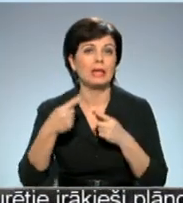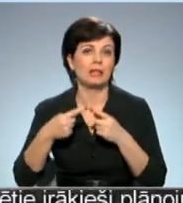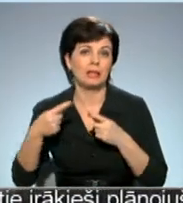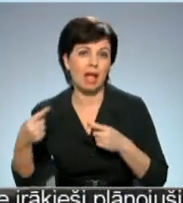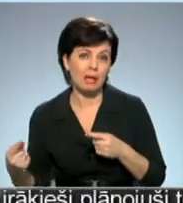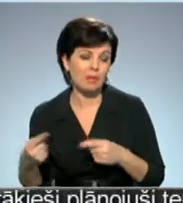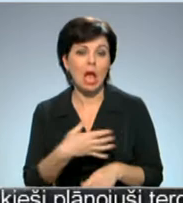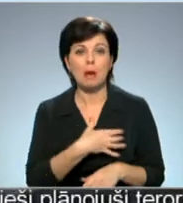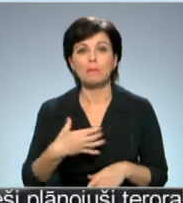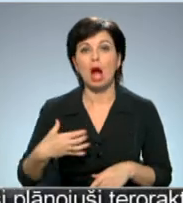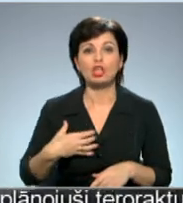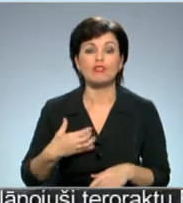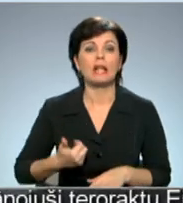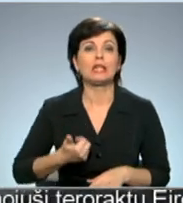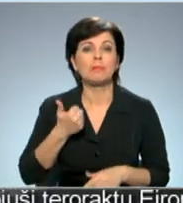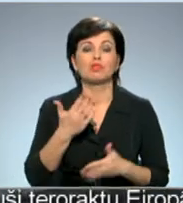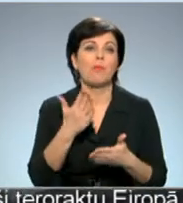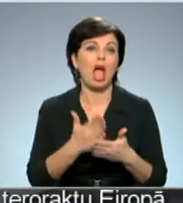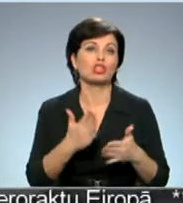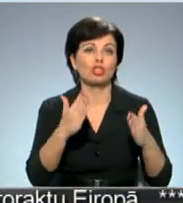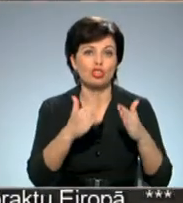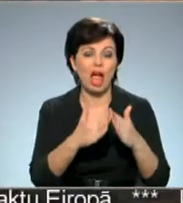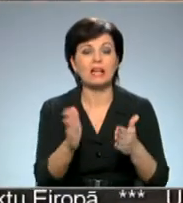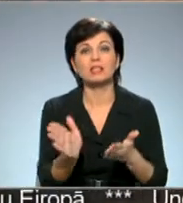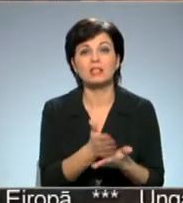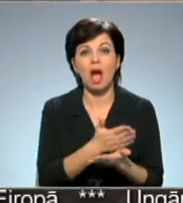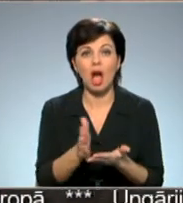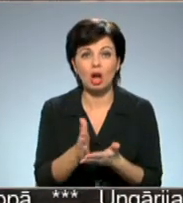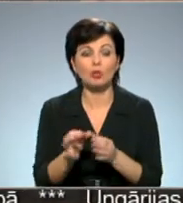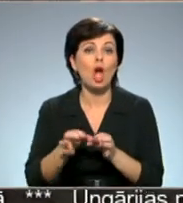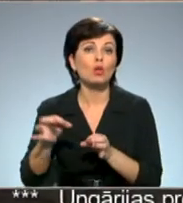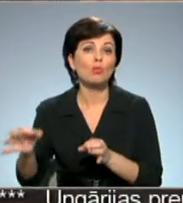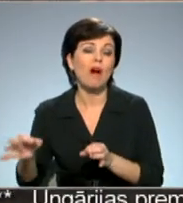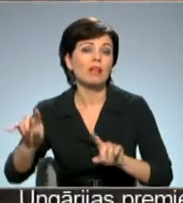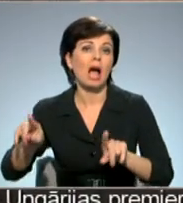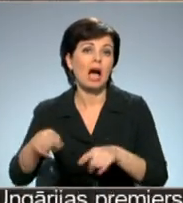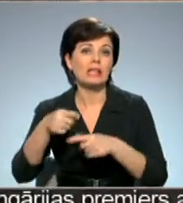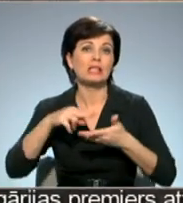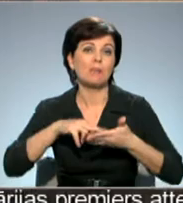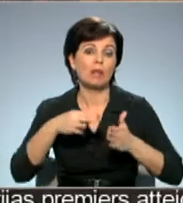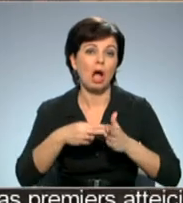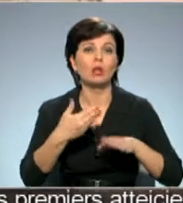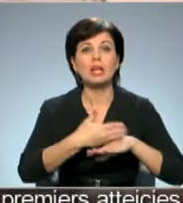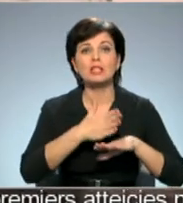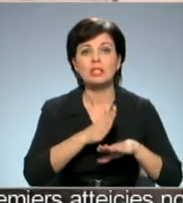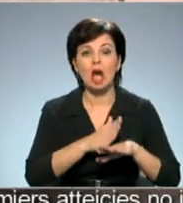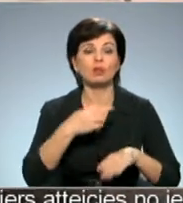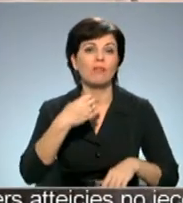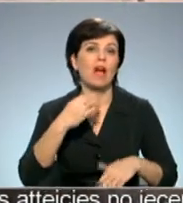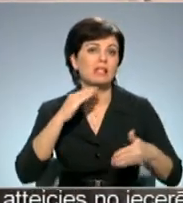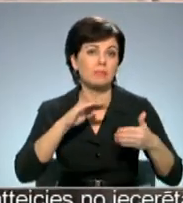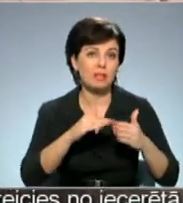Pašvaldības īpašuma esošās ēkas esot sakārtots un novadāt īstības plāni esot pat sadaļi vecpilsēt, bet